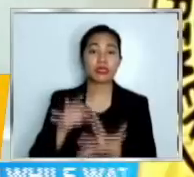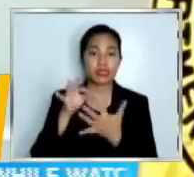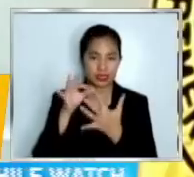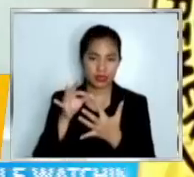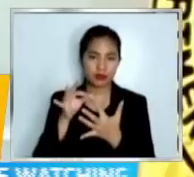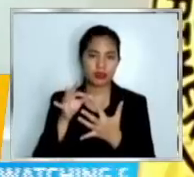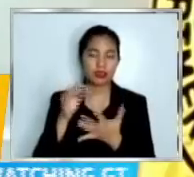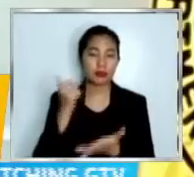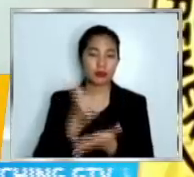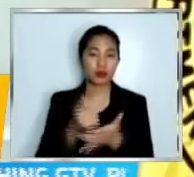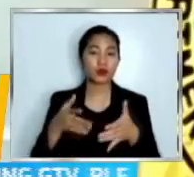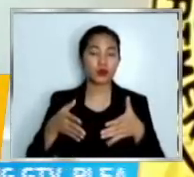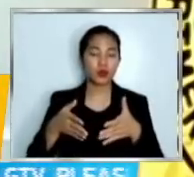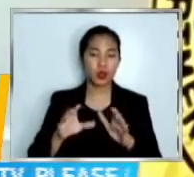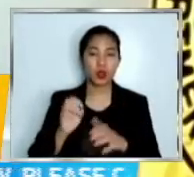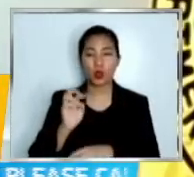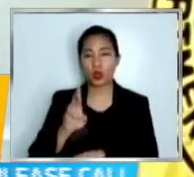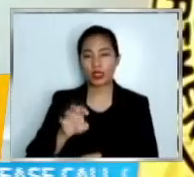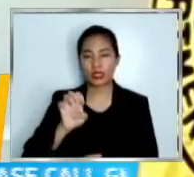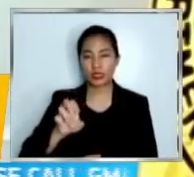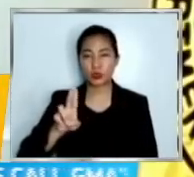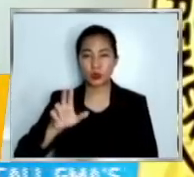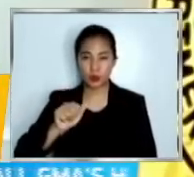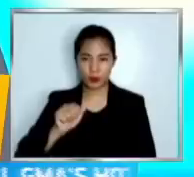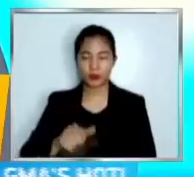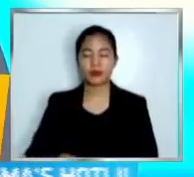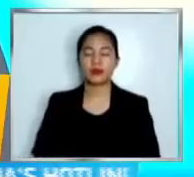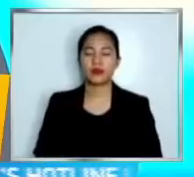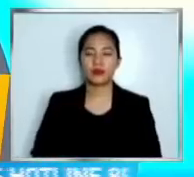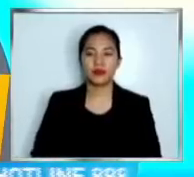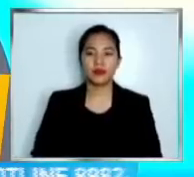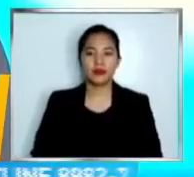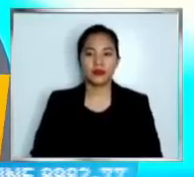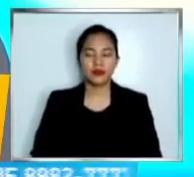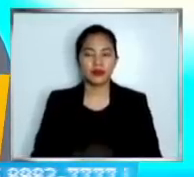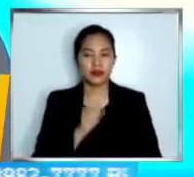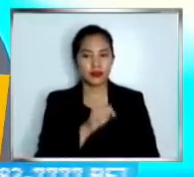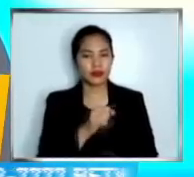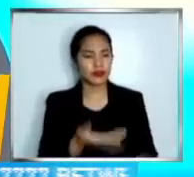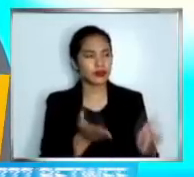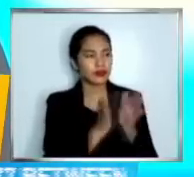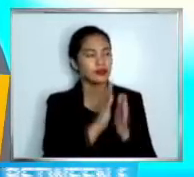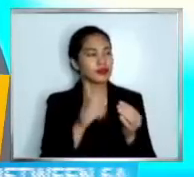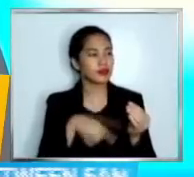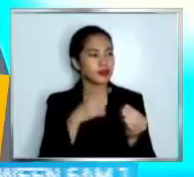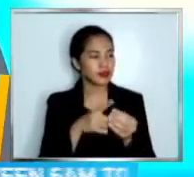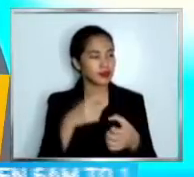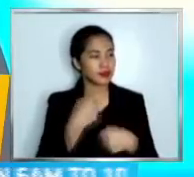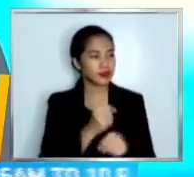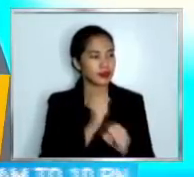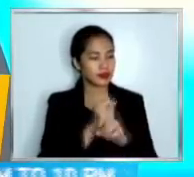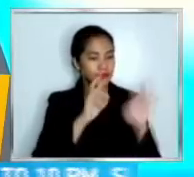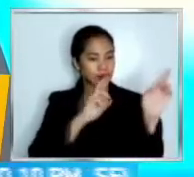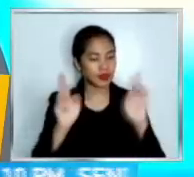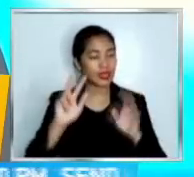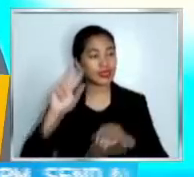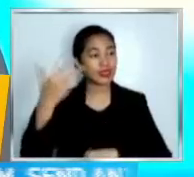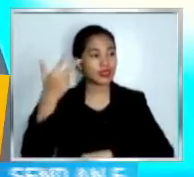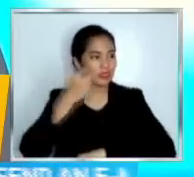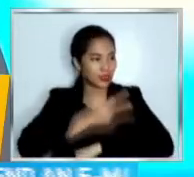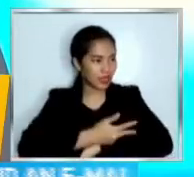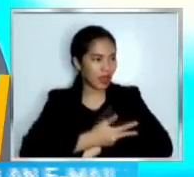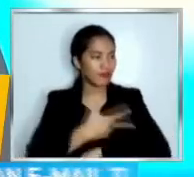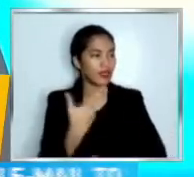authorization ang FDA. Kumustay na rin po namin yung paghahanda nyo sa nakatakdang 3-day vaccination drive sa darating na November